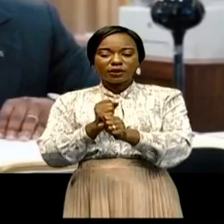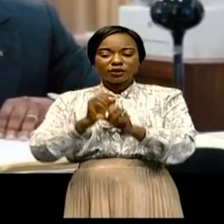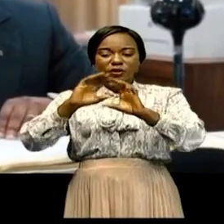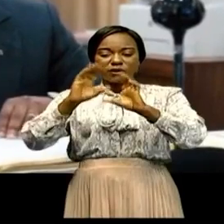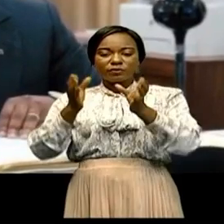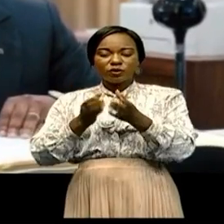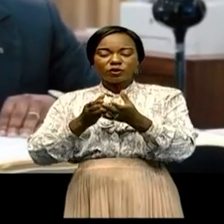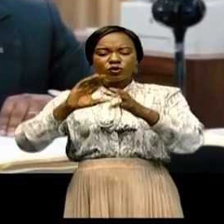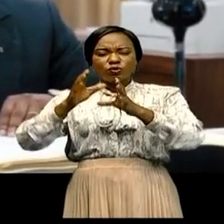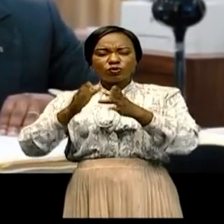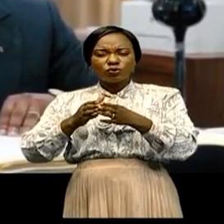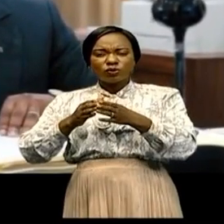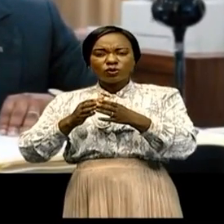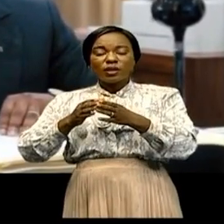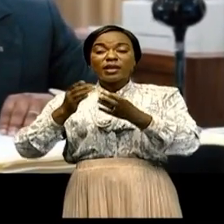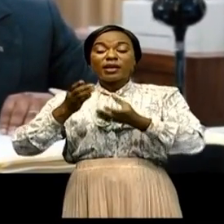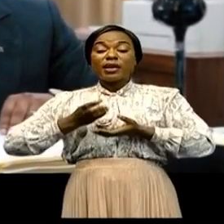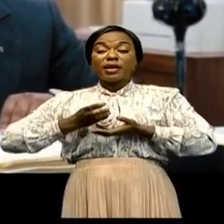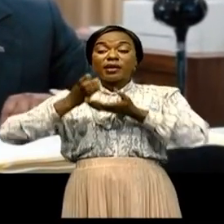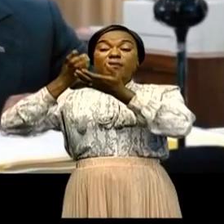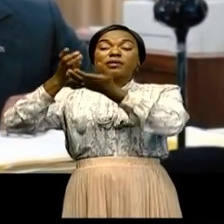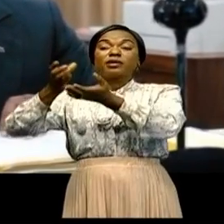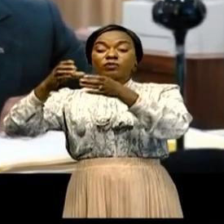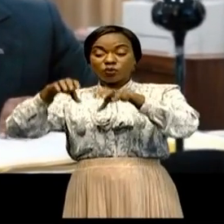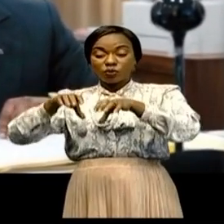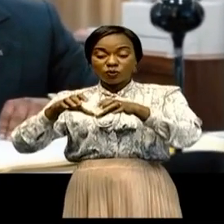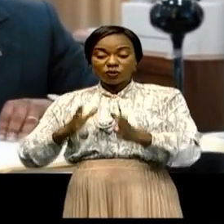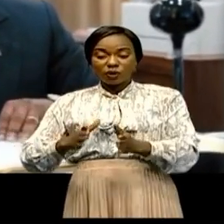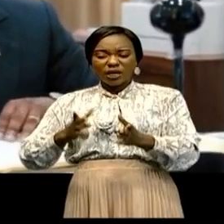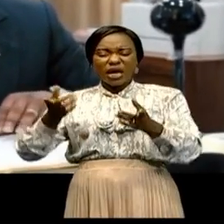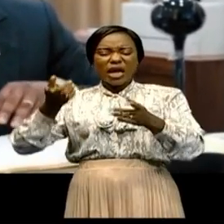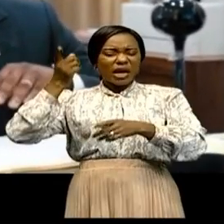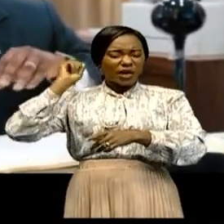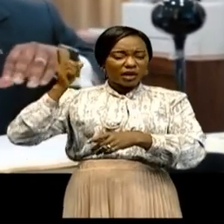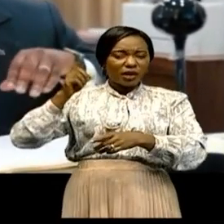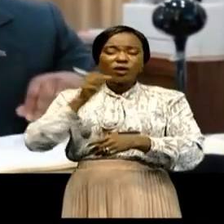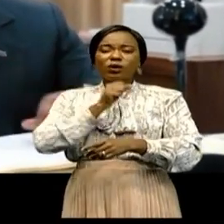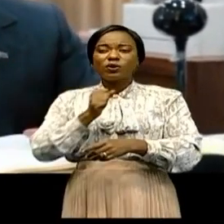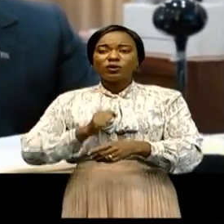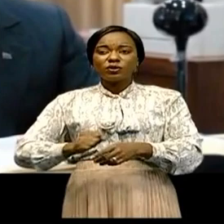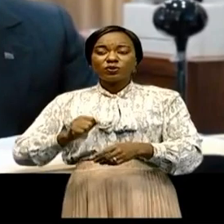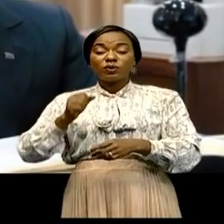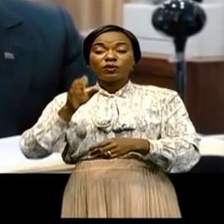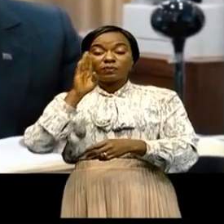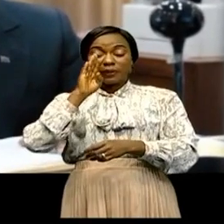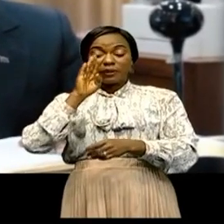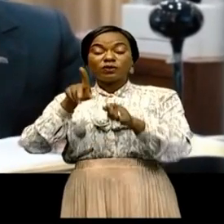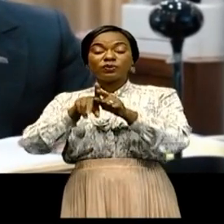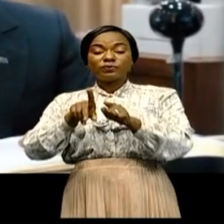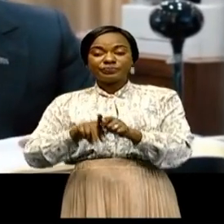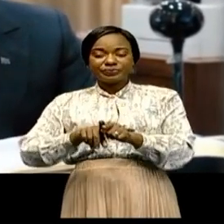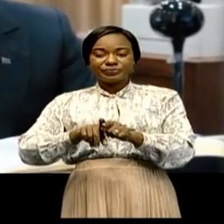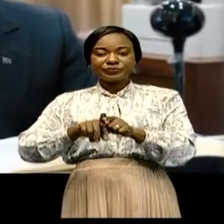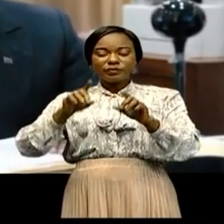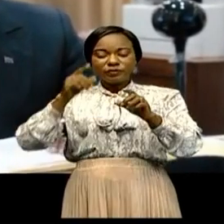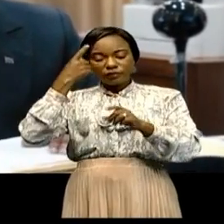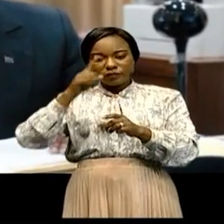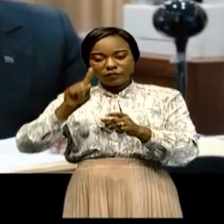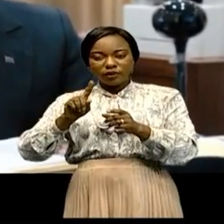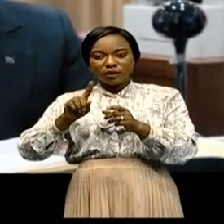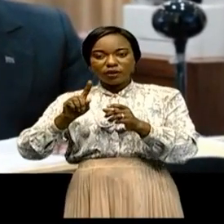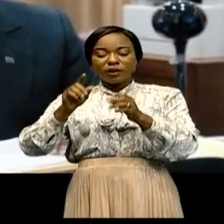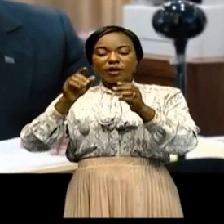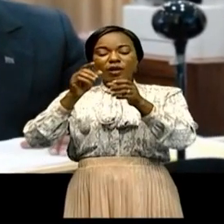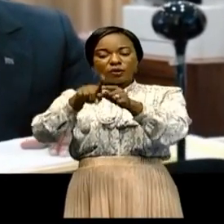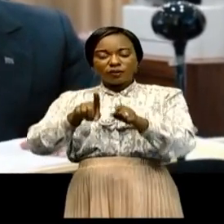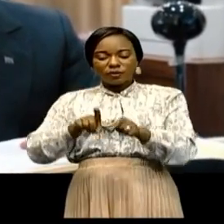patrimoine culturel congolais, expatriés du temps de la colonisation belge, avec le concours du musée royal d'Afrique centrale